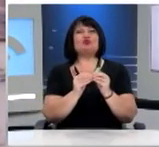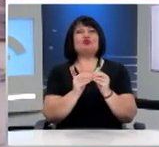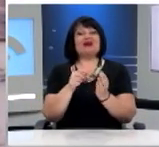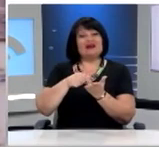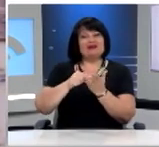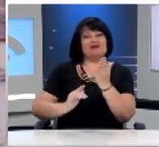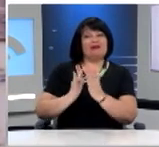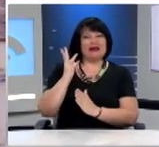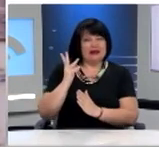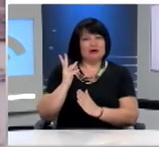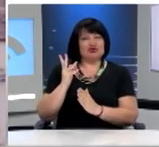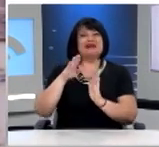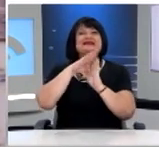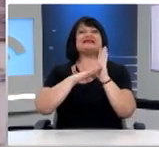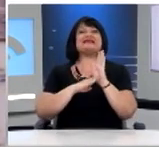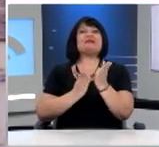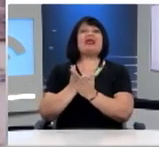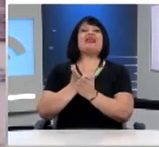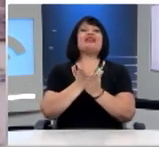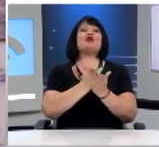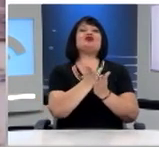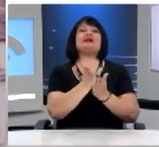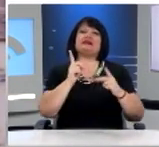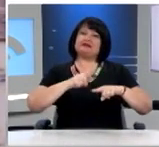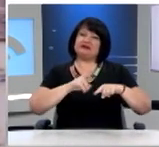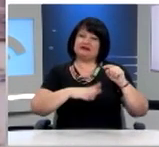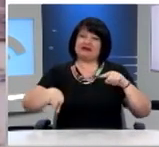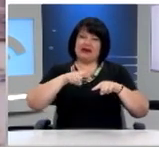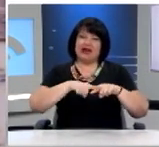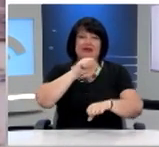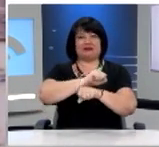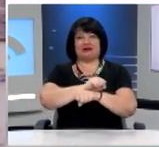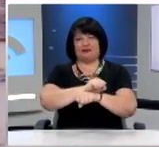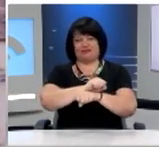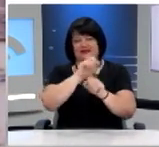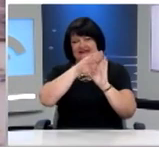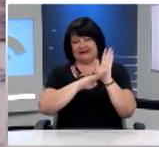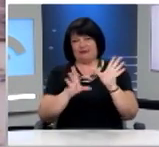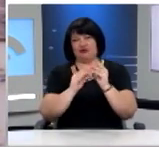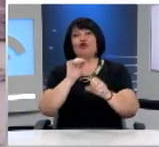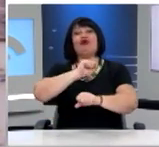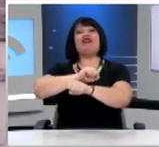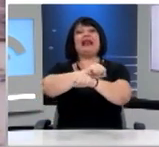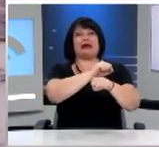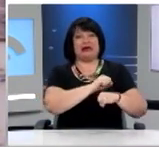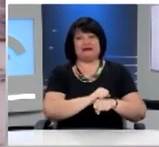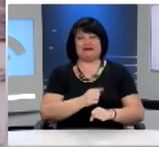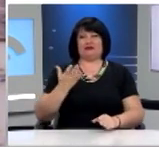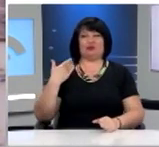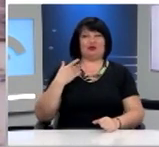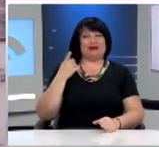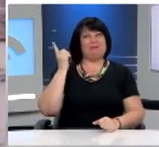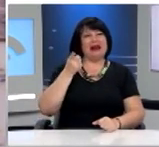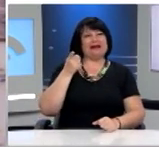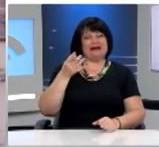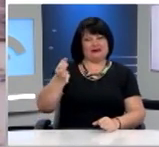βελτίωση του συστήματος δικαιοσύνης της χώρας και του σοφρονιστικού συστήματος και ιδίως τις τελευταίες σας παρατηρήσεις